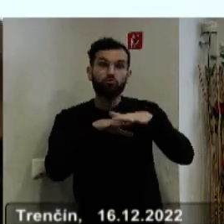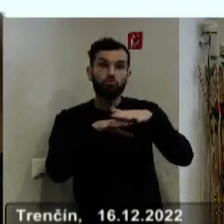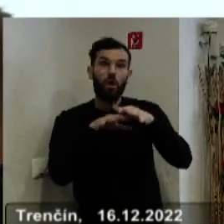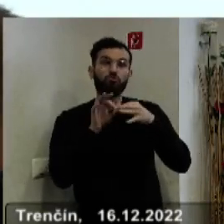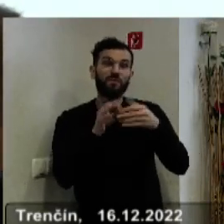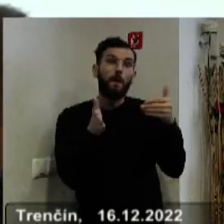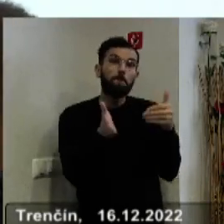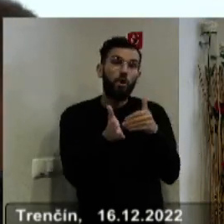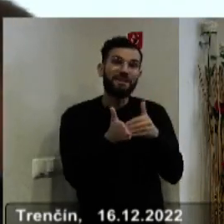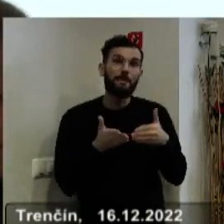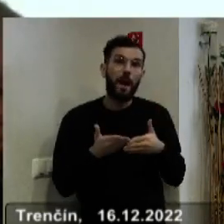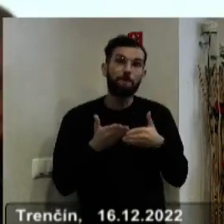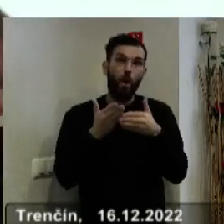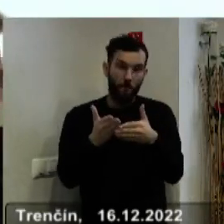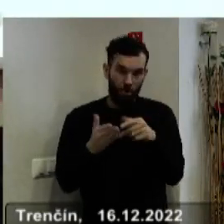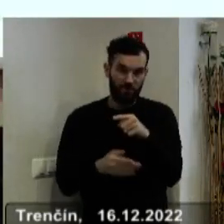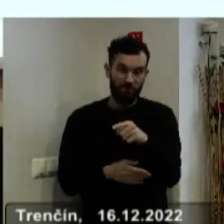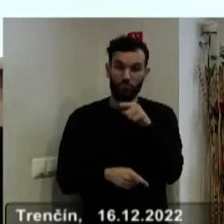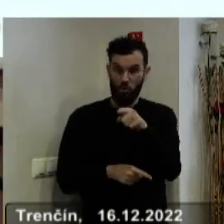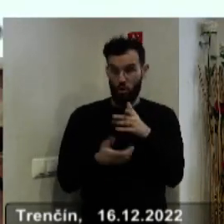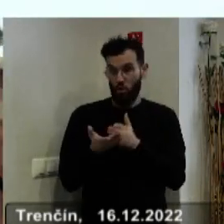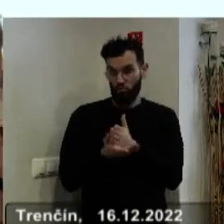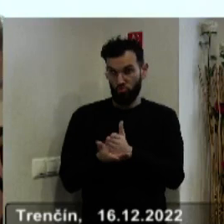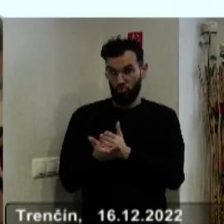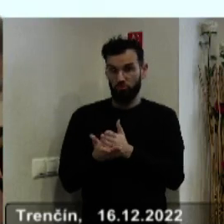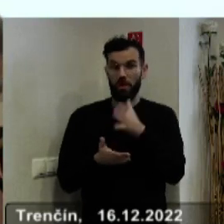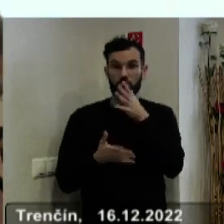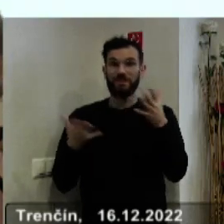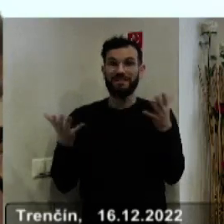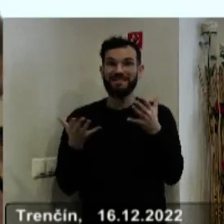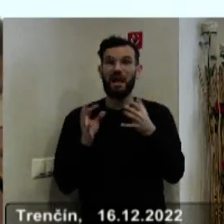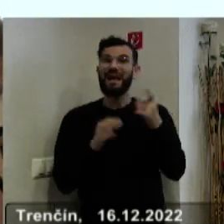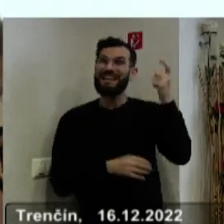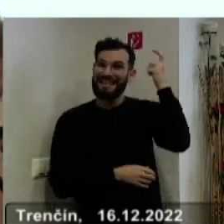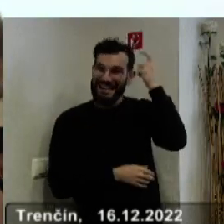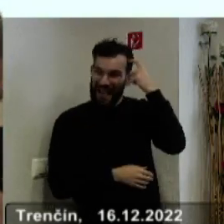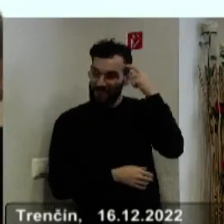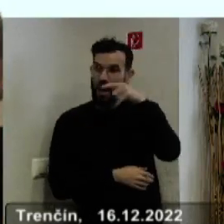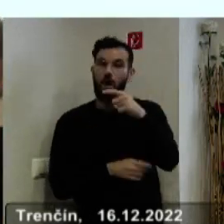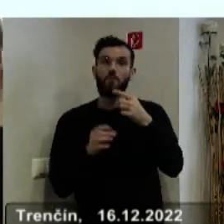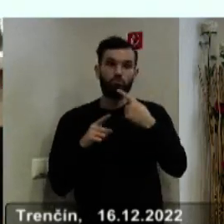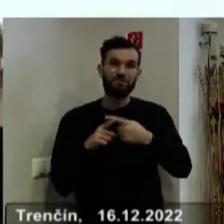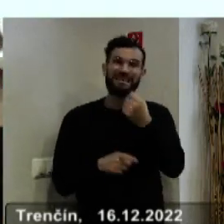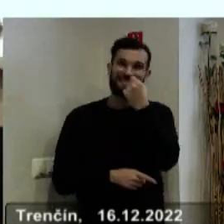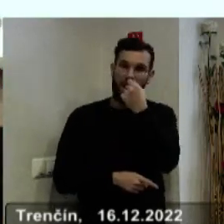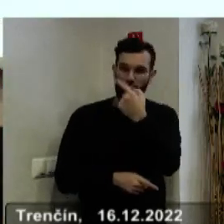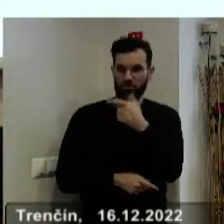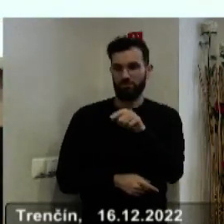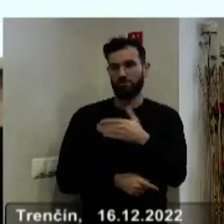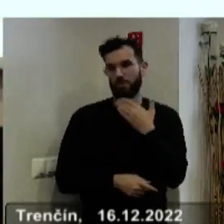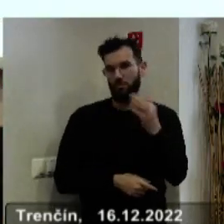signalizácia potreby pomoci. Tuto službu bude poskytovať v okrese ILAVA a Trenčín. Ďakujem.